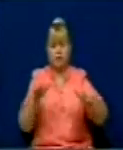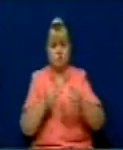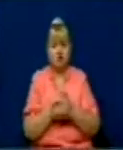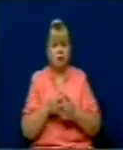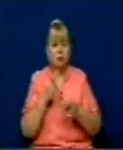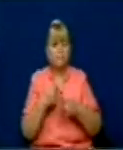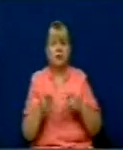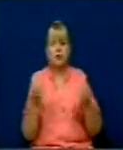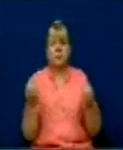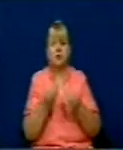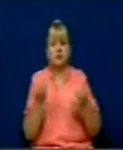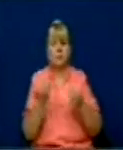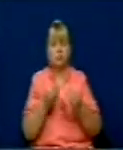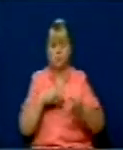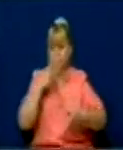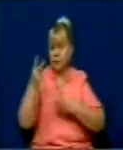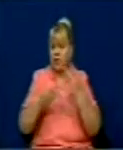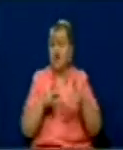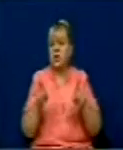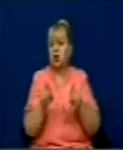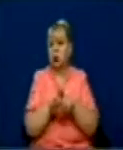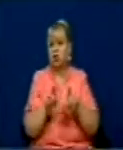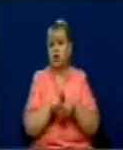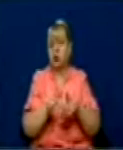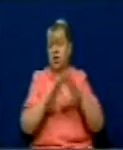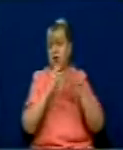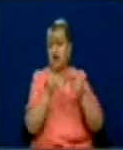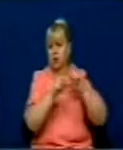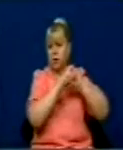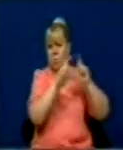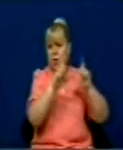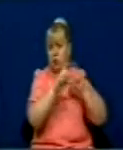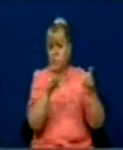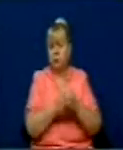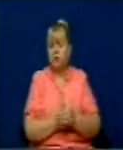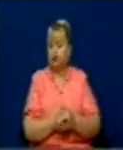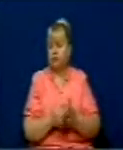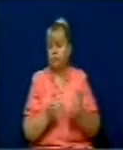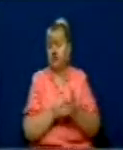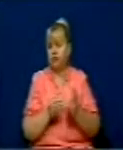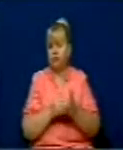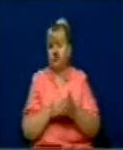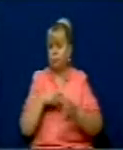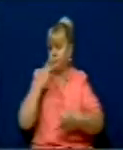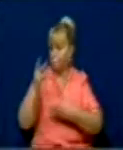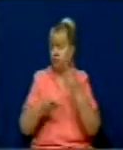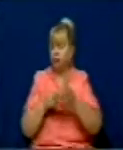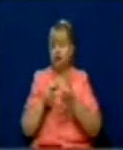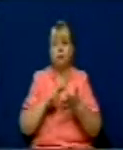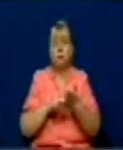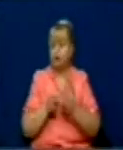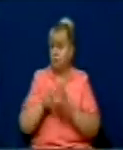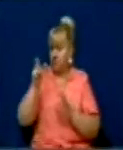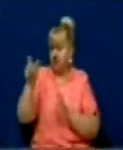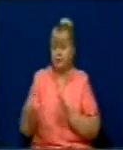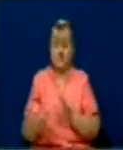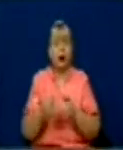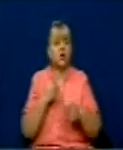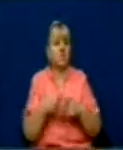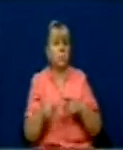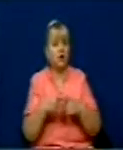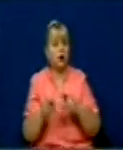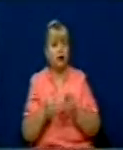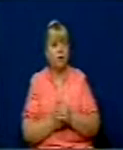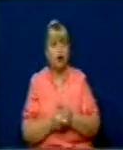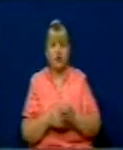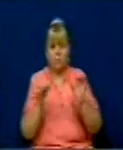ashtu si auditant të gjitha organet tjera është dashë tërë që të auditori dhe subjekteve politike, për shkak se nuk